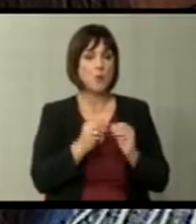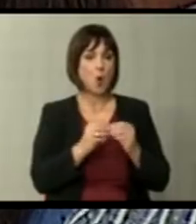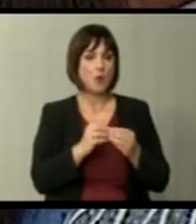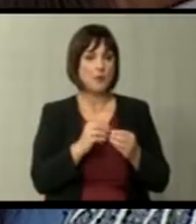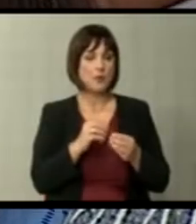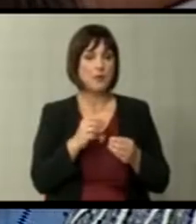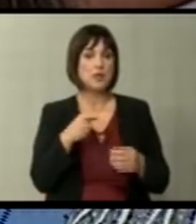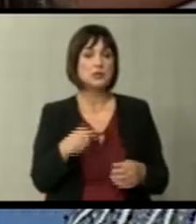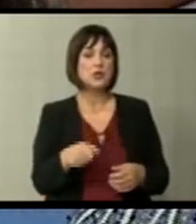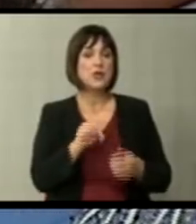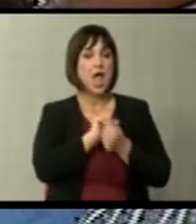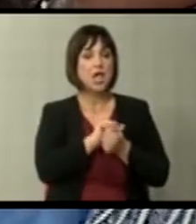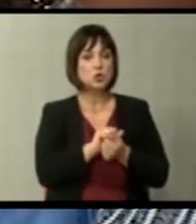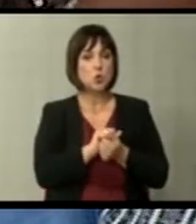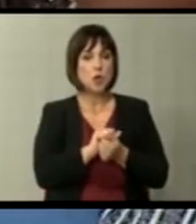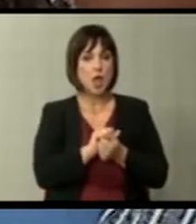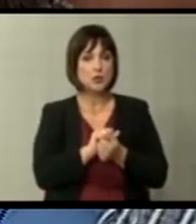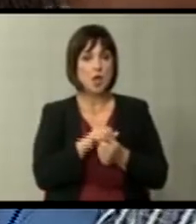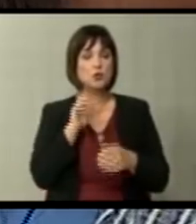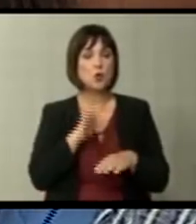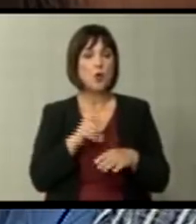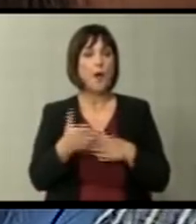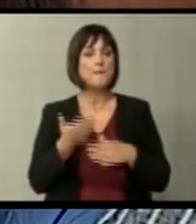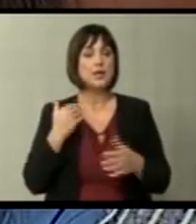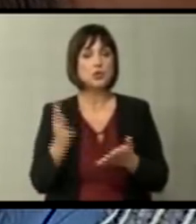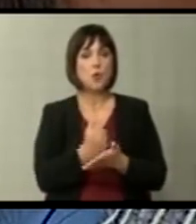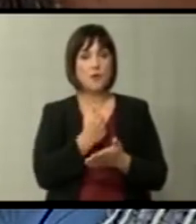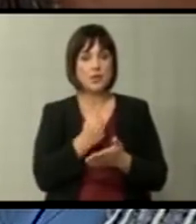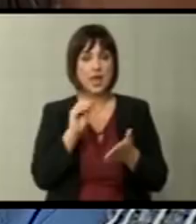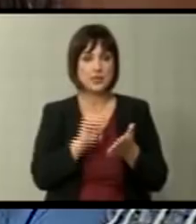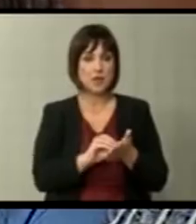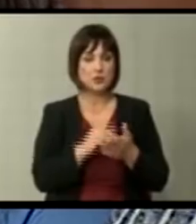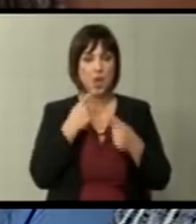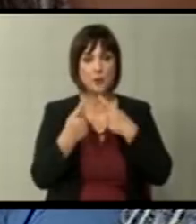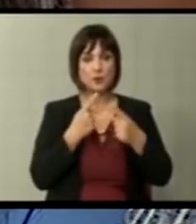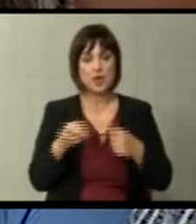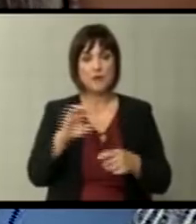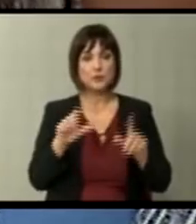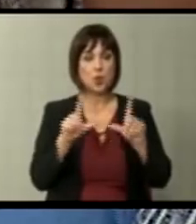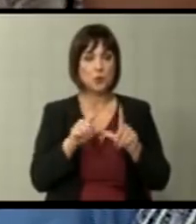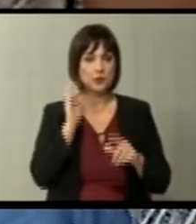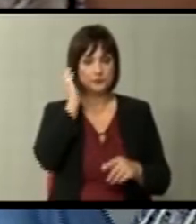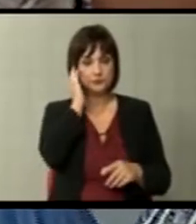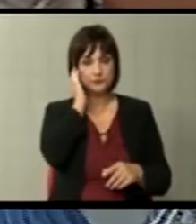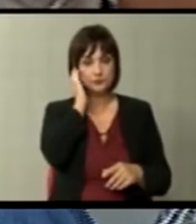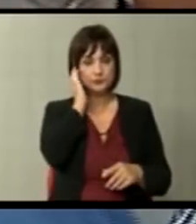проблематизирањето на историјата токму пред добивањето на датум за преговори со Европската Унија?